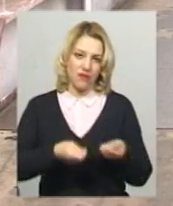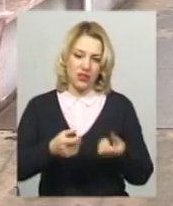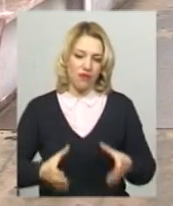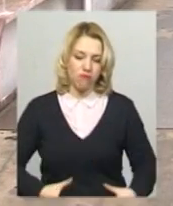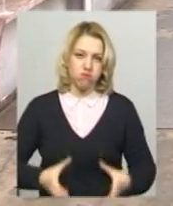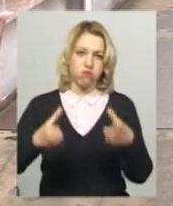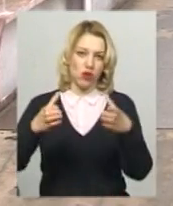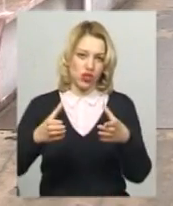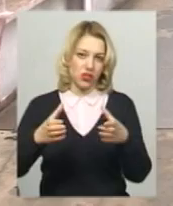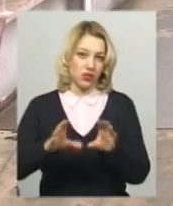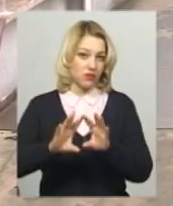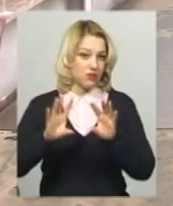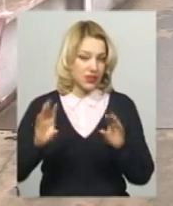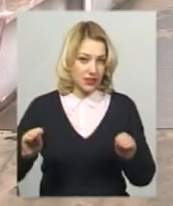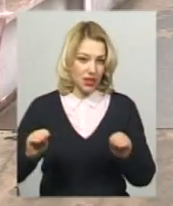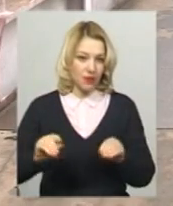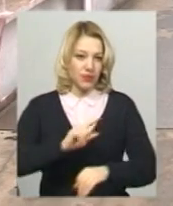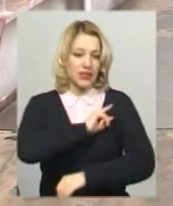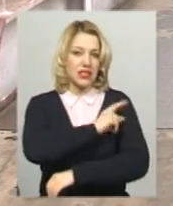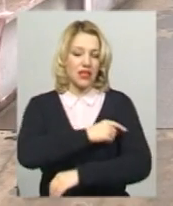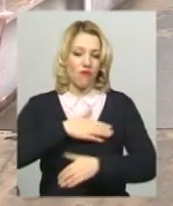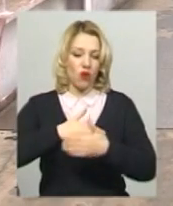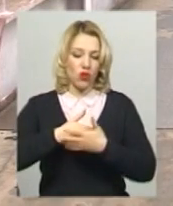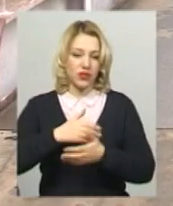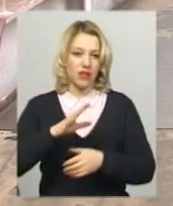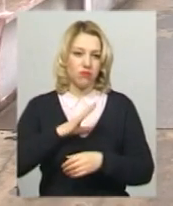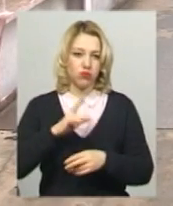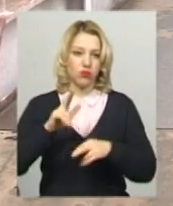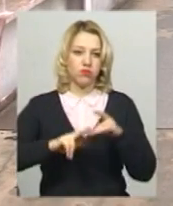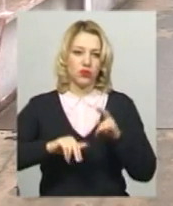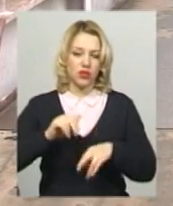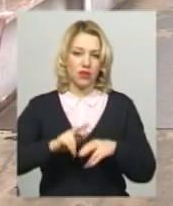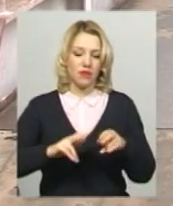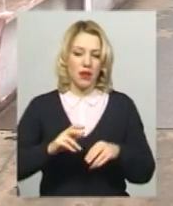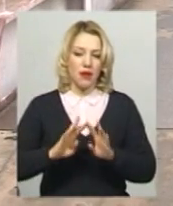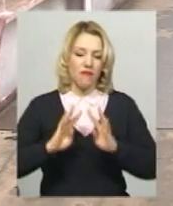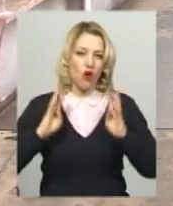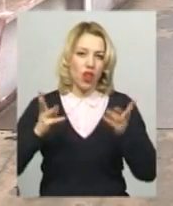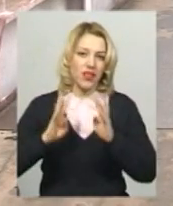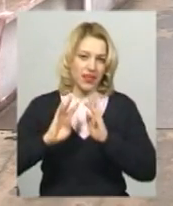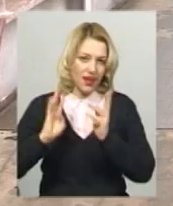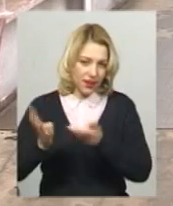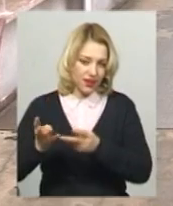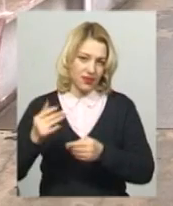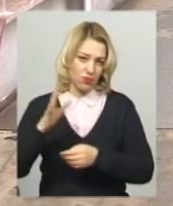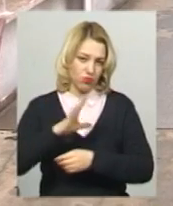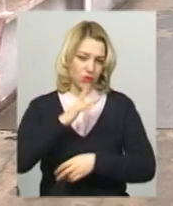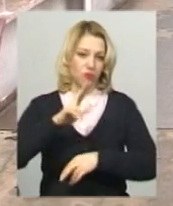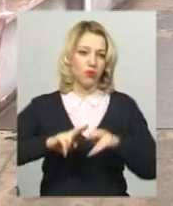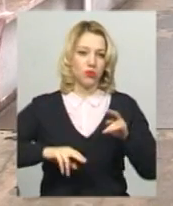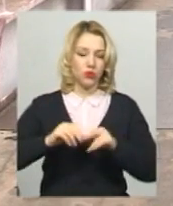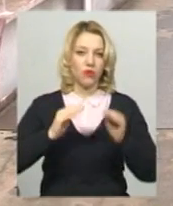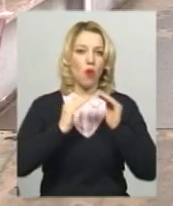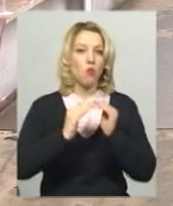і все. Силами волонтерів були построєні пару вольєрів, построєні пару